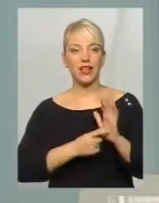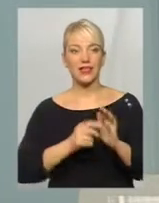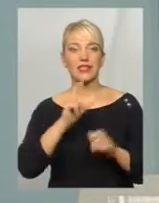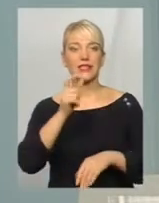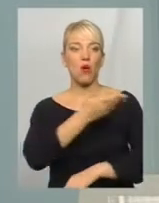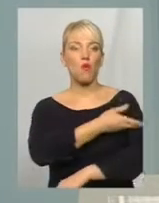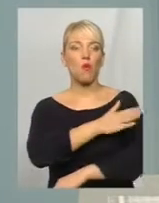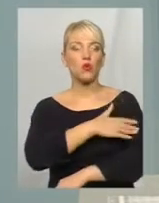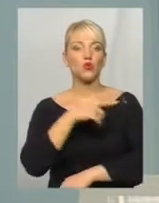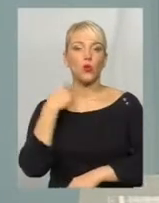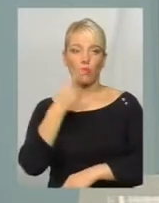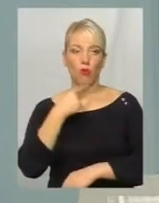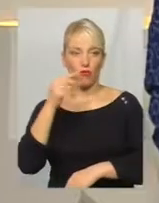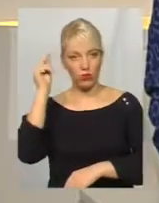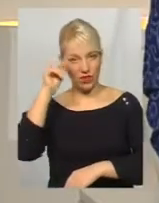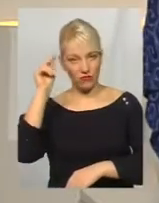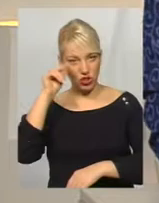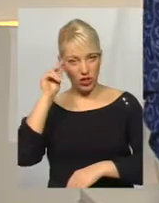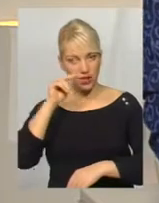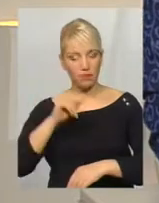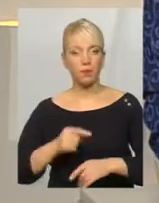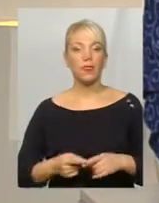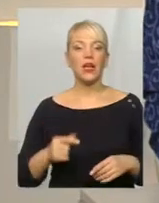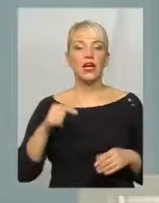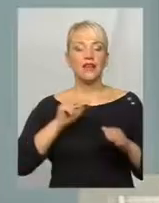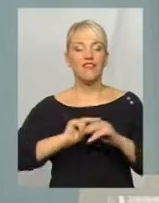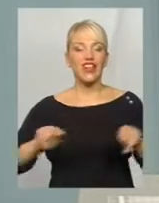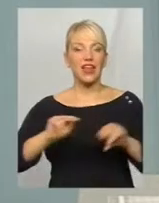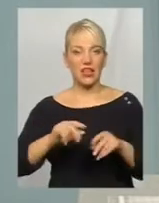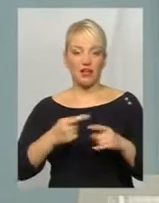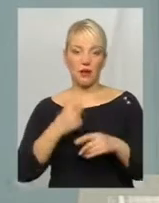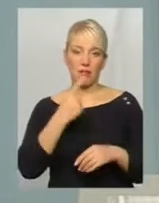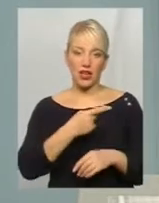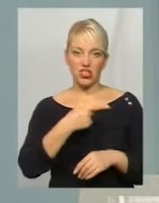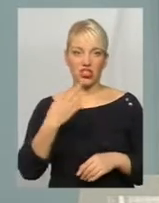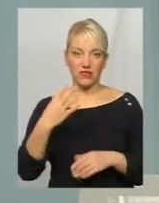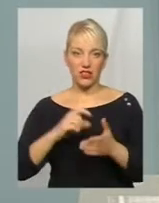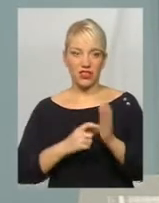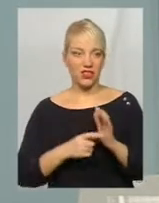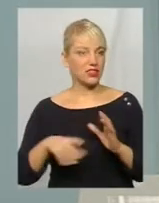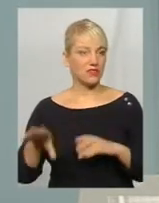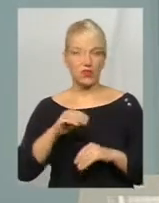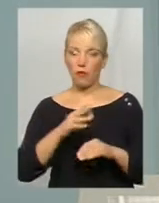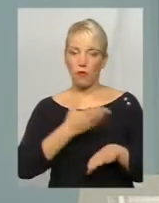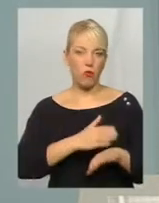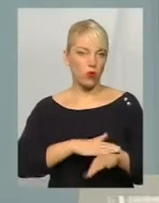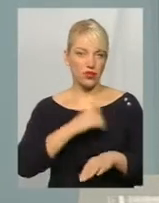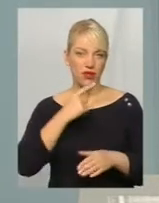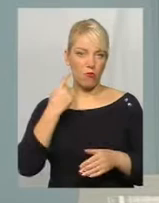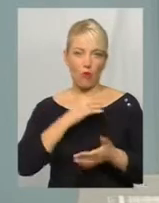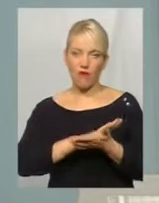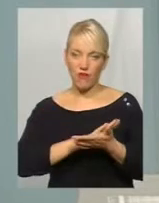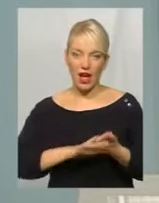польською мовою навчання. Так, перші-четверті класи, практично всі предмети викладаються польською мовою,